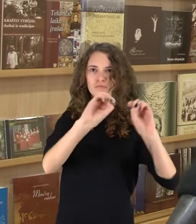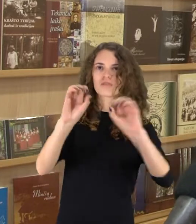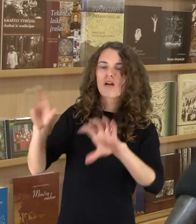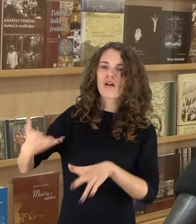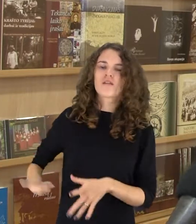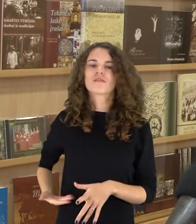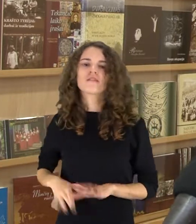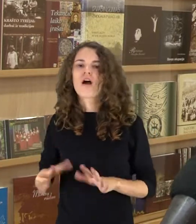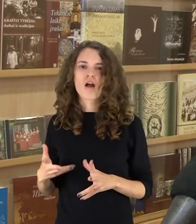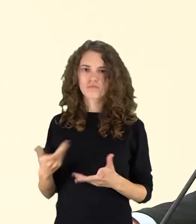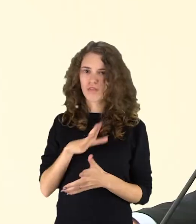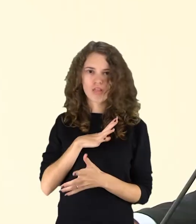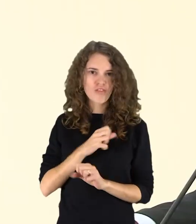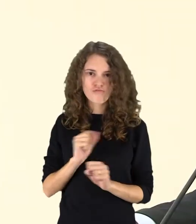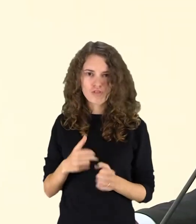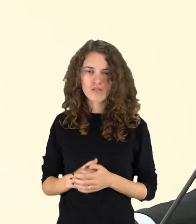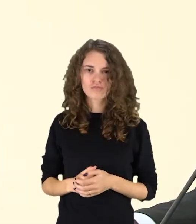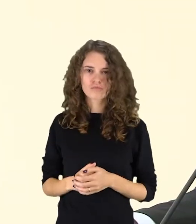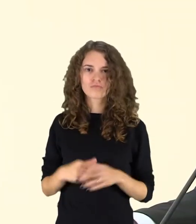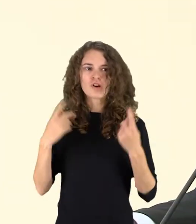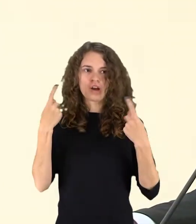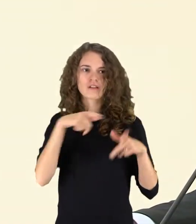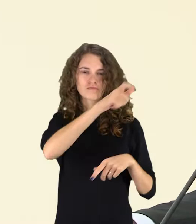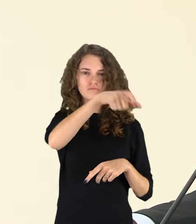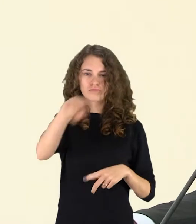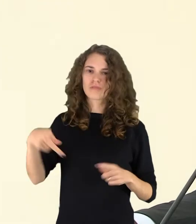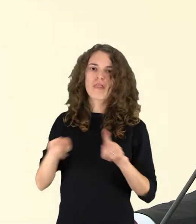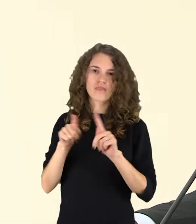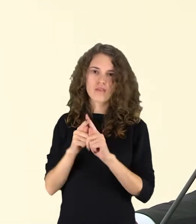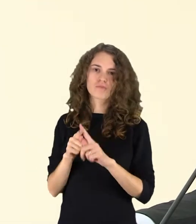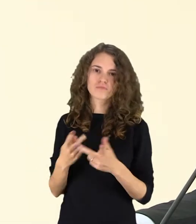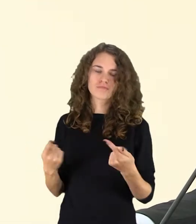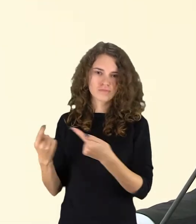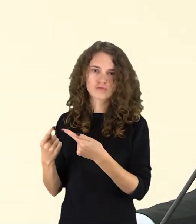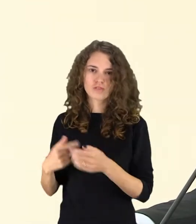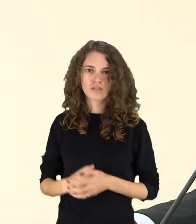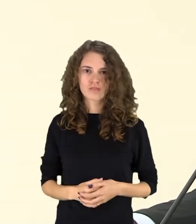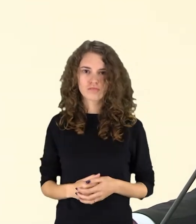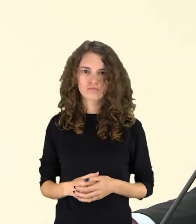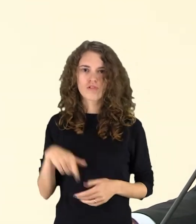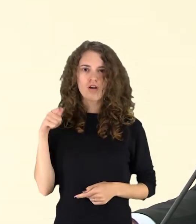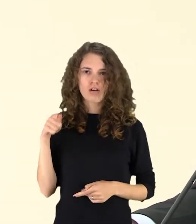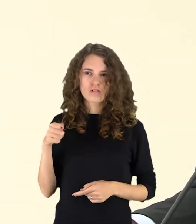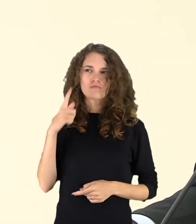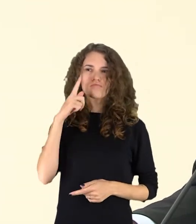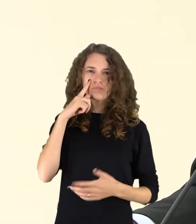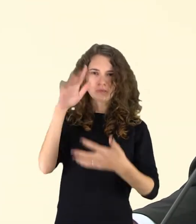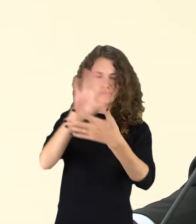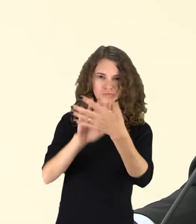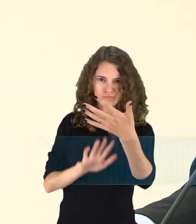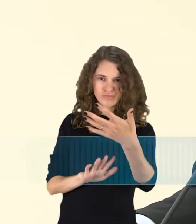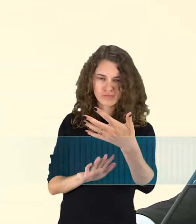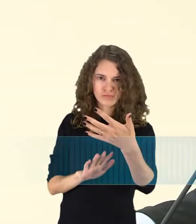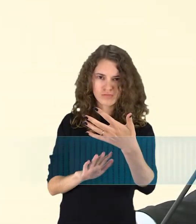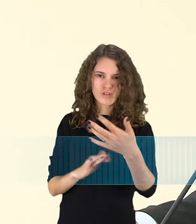moralizuoti ir aiškinti, kaip reikia žmonėjom gyventi. Konservatorių mintims pritarėjo pozicijos partneriai socialdemokratai. Šito pareiškimo tekstas yra